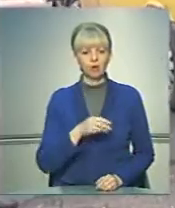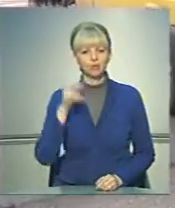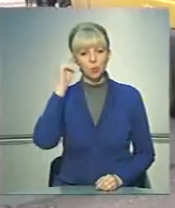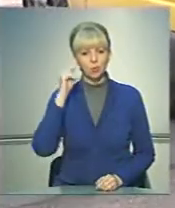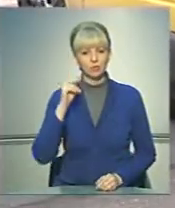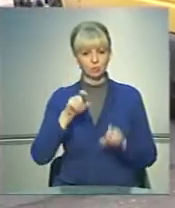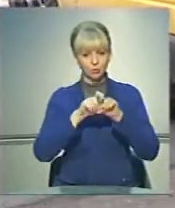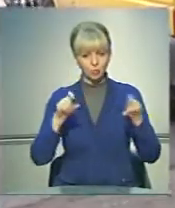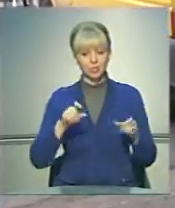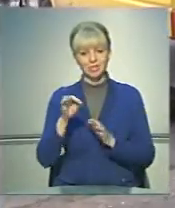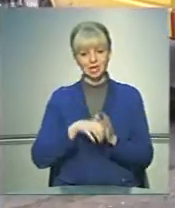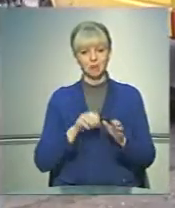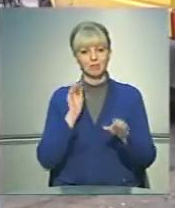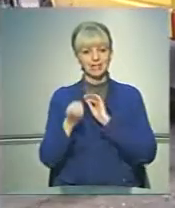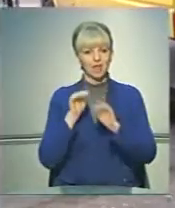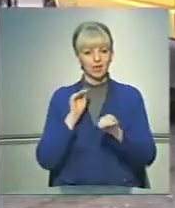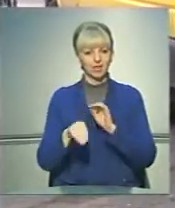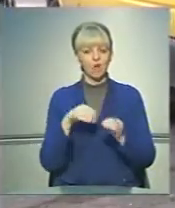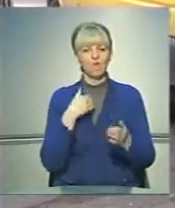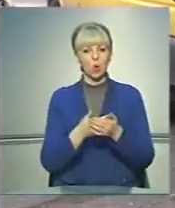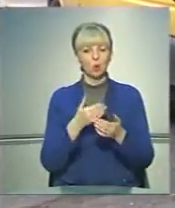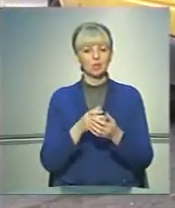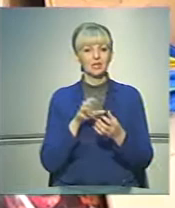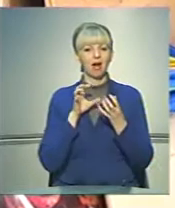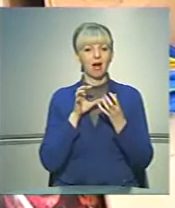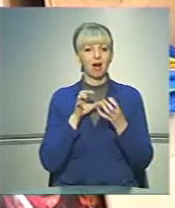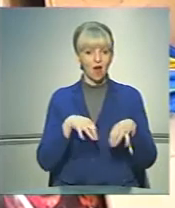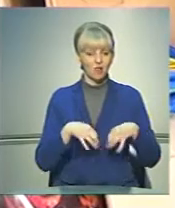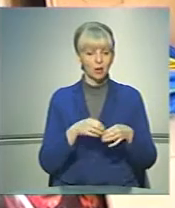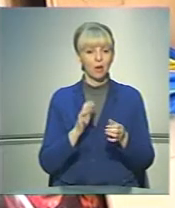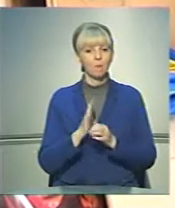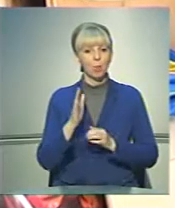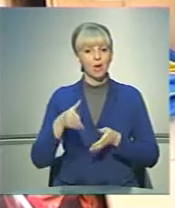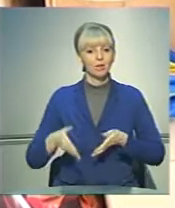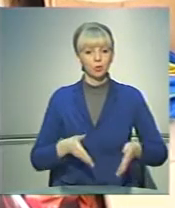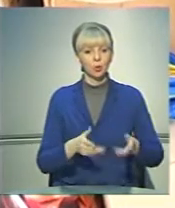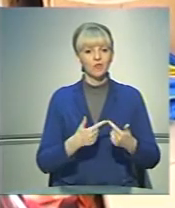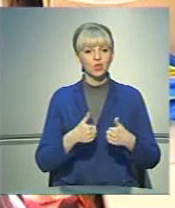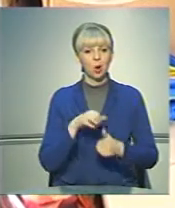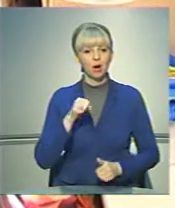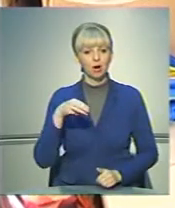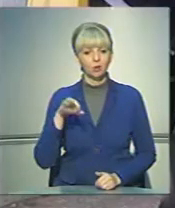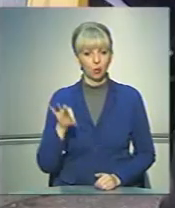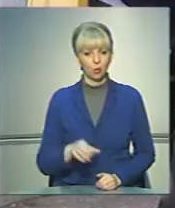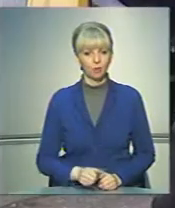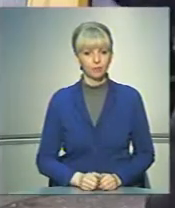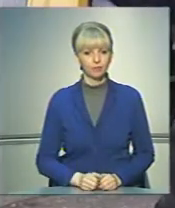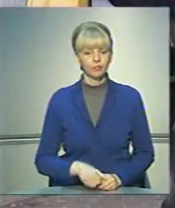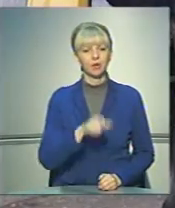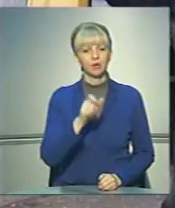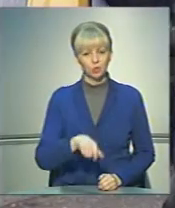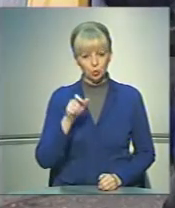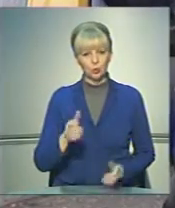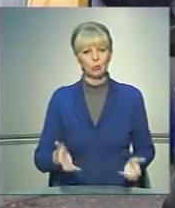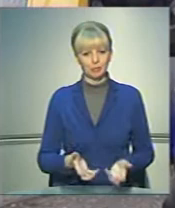училища відразу ж завантажують у волонтерський автомобіль. Попереду дорога в зону АТО. Люди